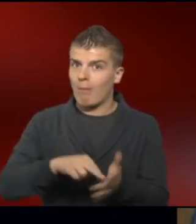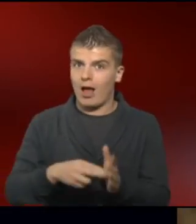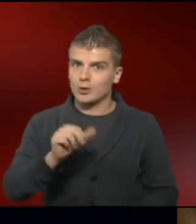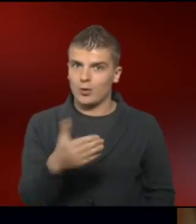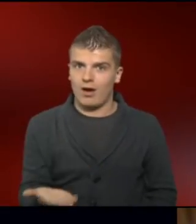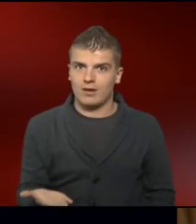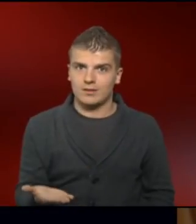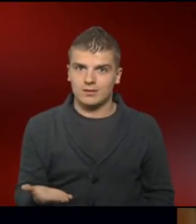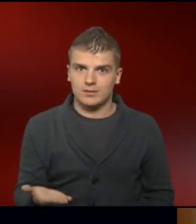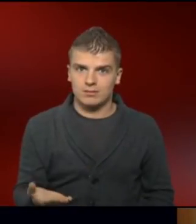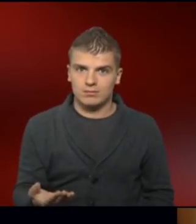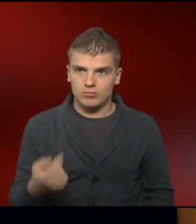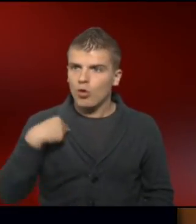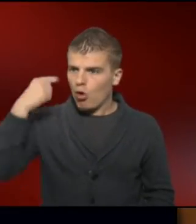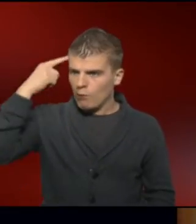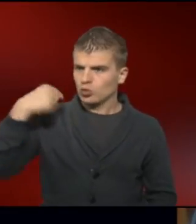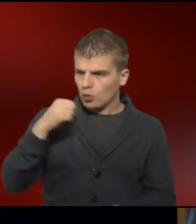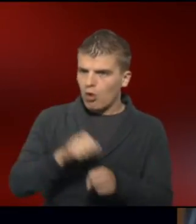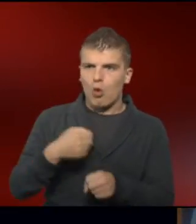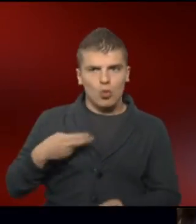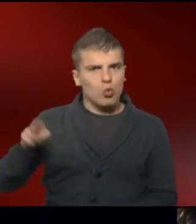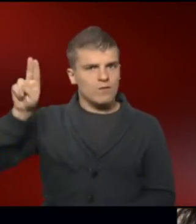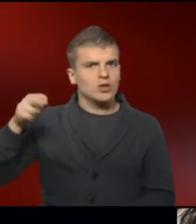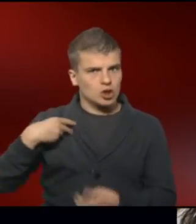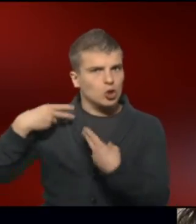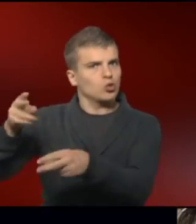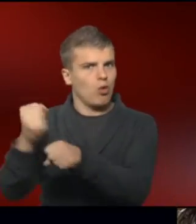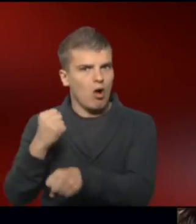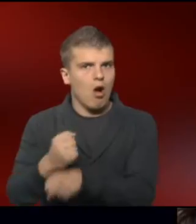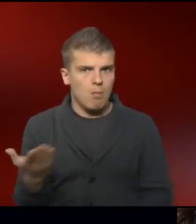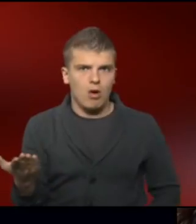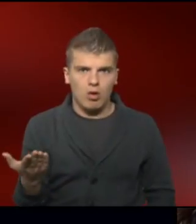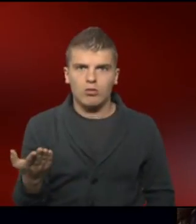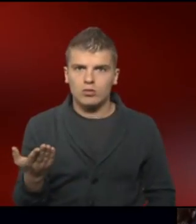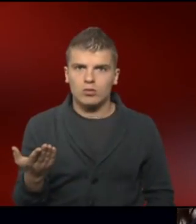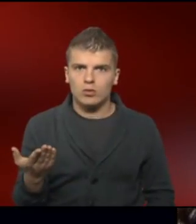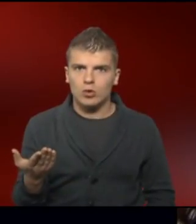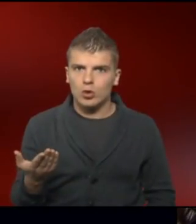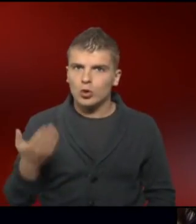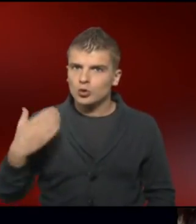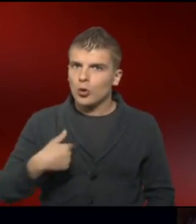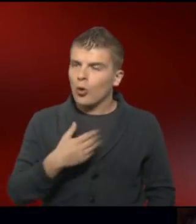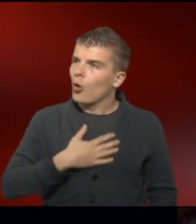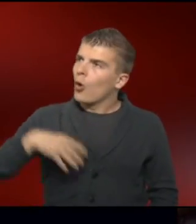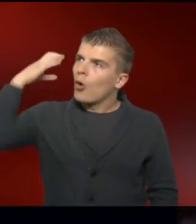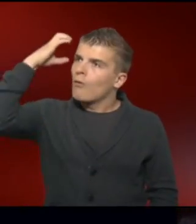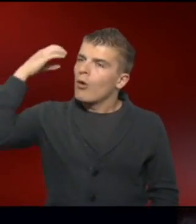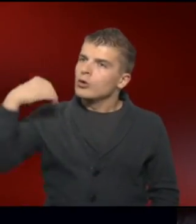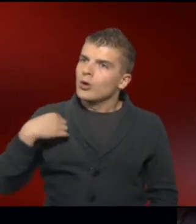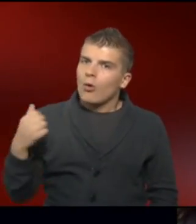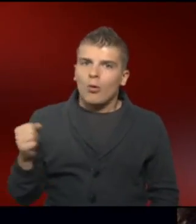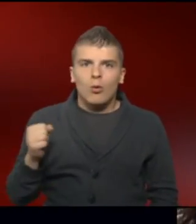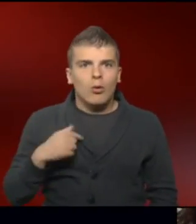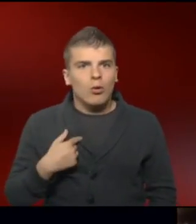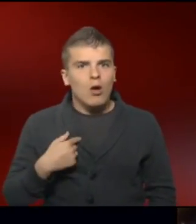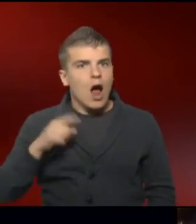Ich wusste, ich kann da ja wieder zurück und dort arbeiten. Das ist beflügelnd, diese Vorstellung. Also auch